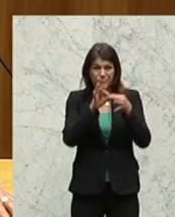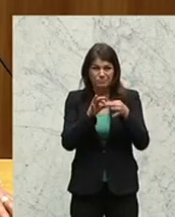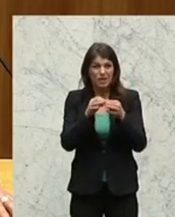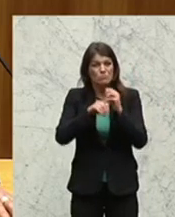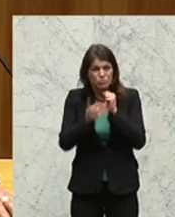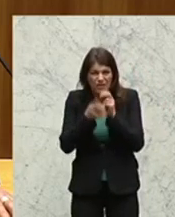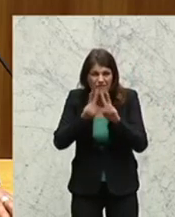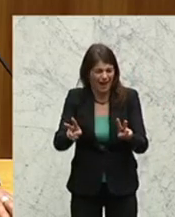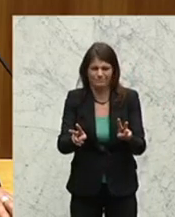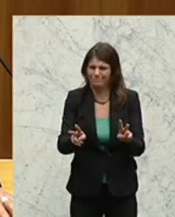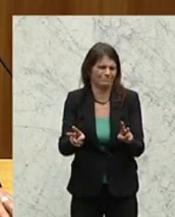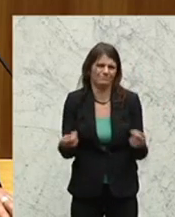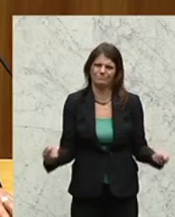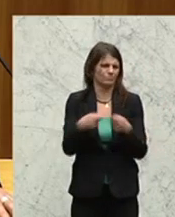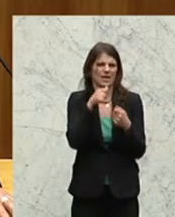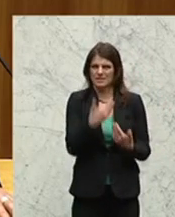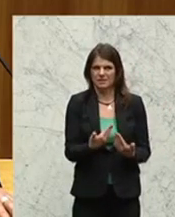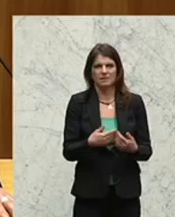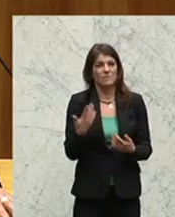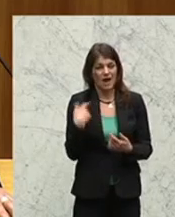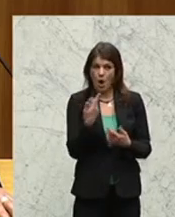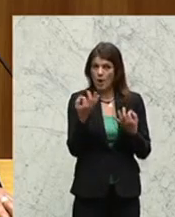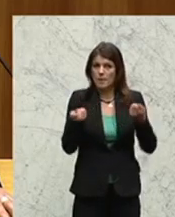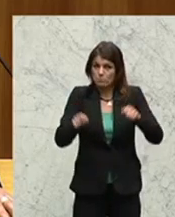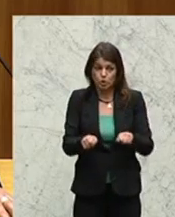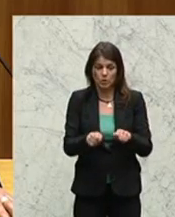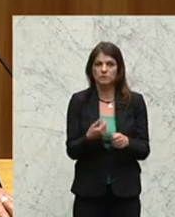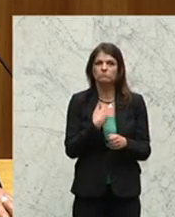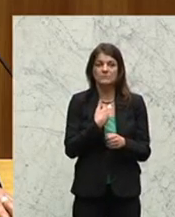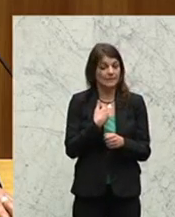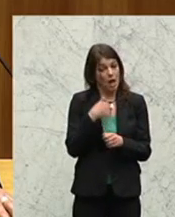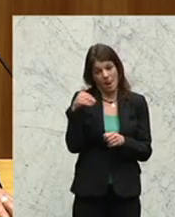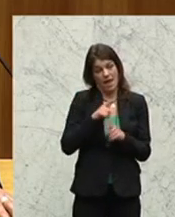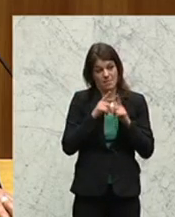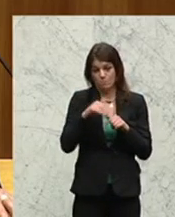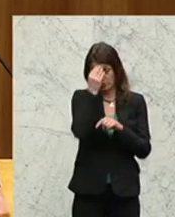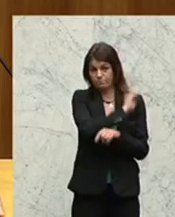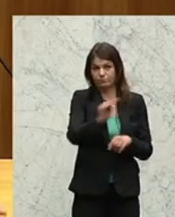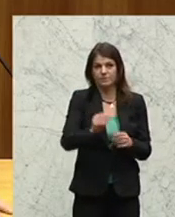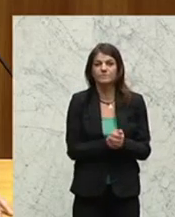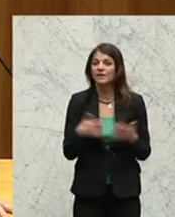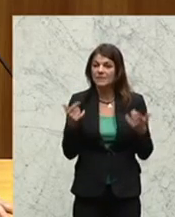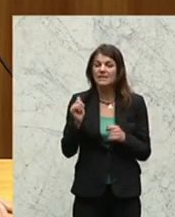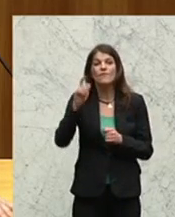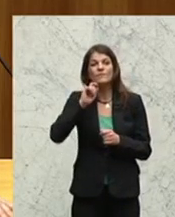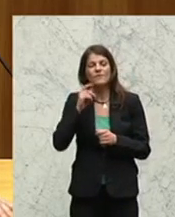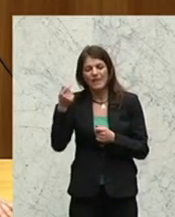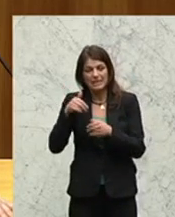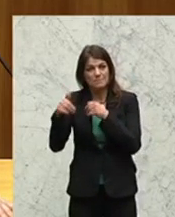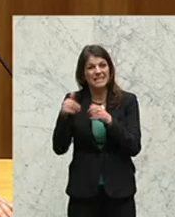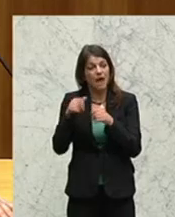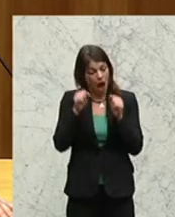tun. Was wir aber heute beschlossen haben, und das kann ich Ihnen nicht ersparen, ist der Griff des Finanzministers ins